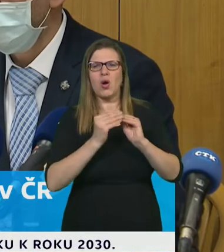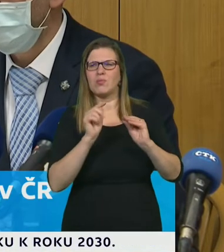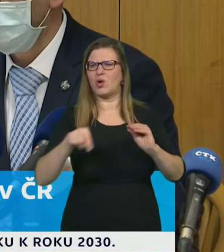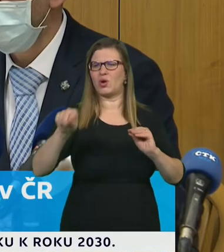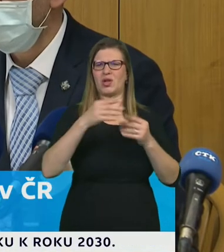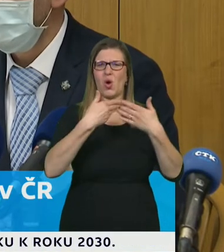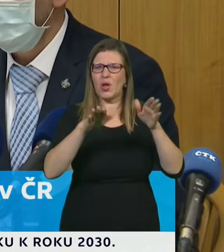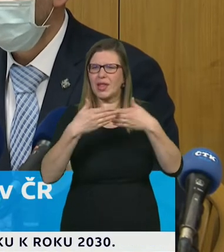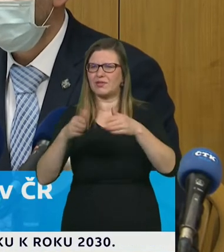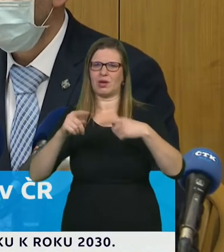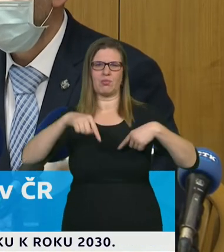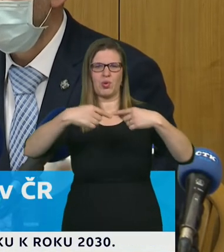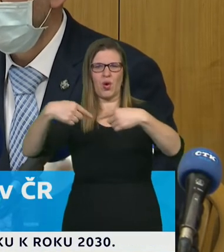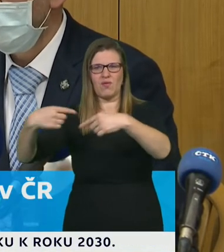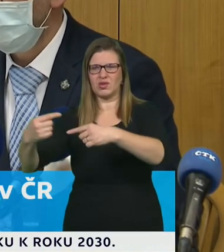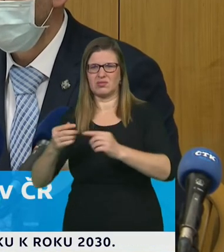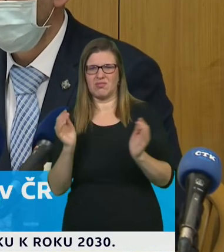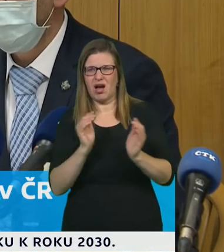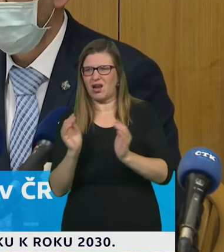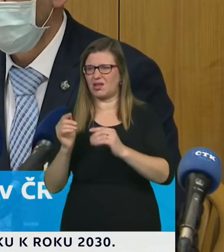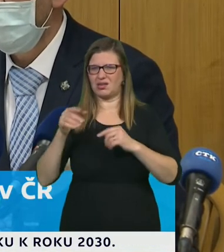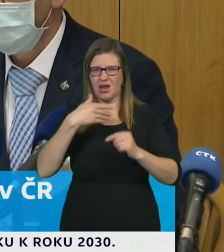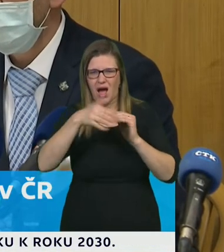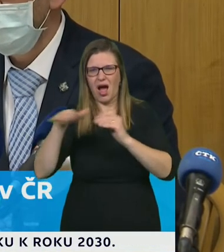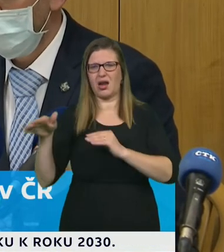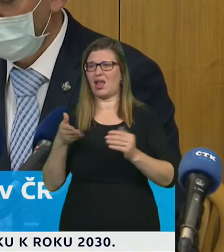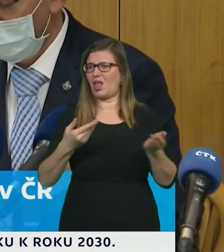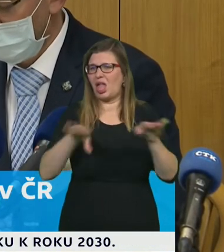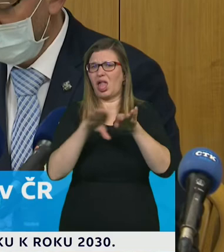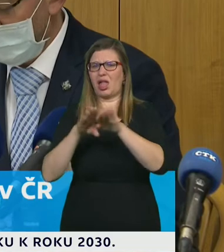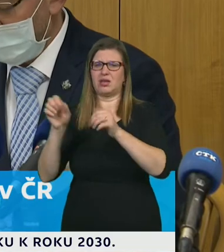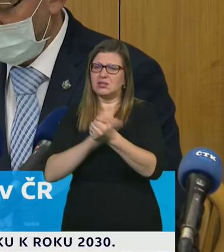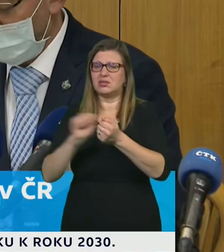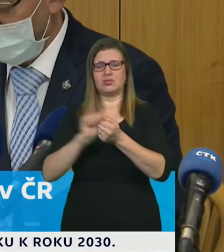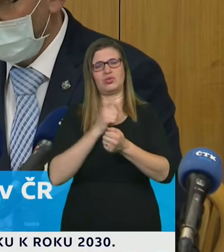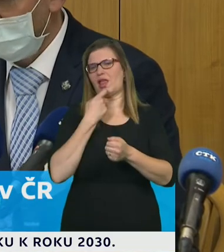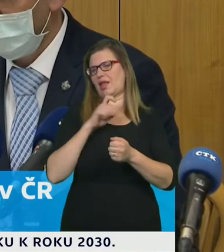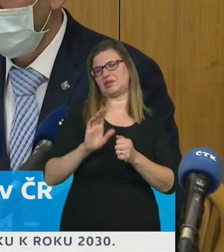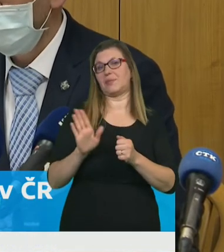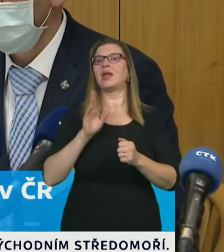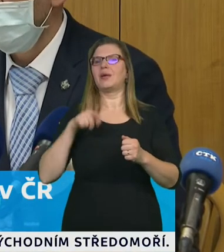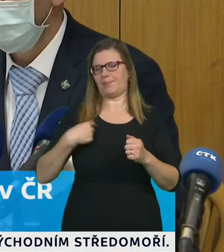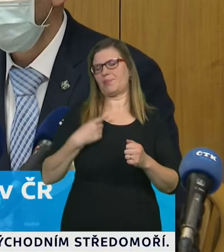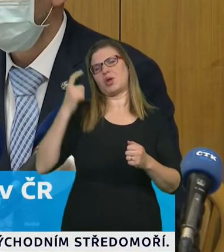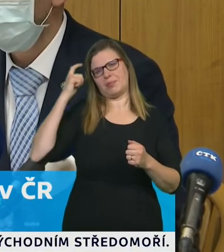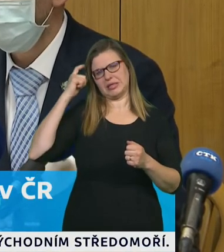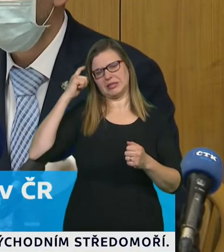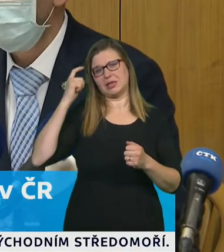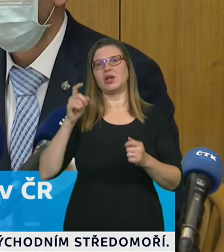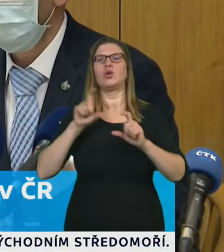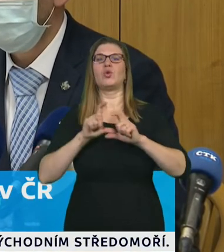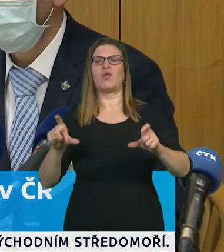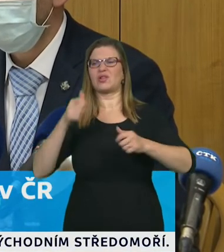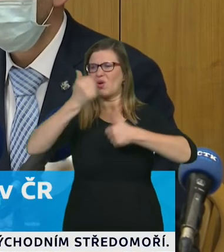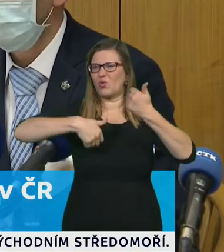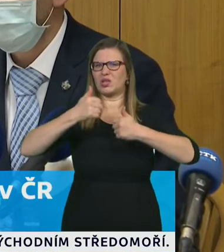provozy které jsou malé a většinou lokální oproti nadnárodním řetězcům a velkým